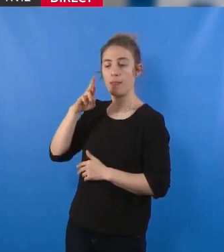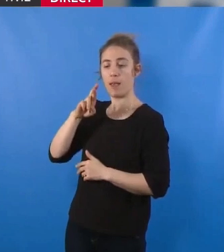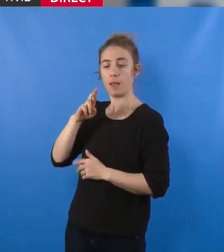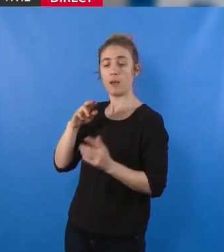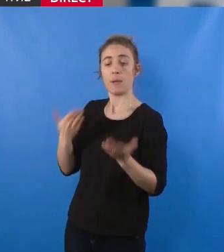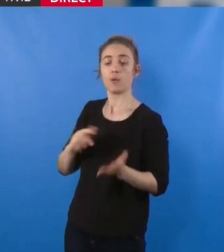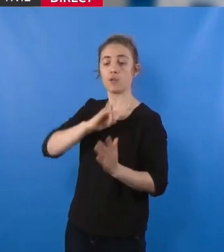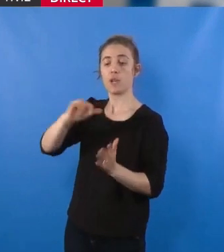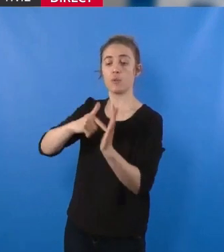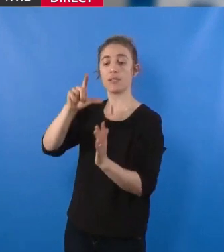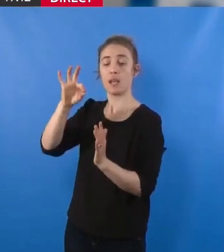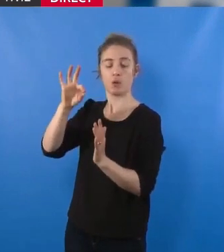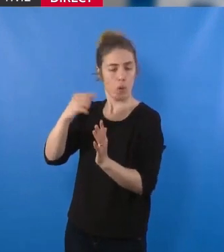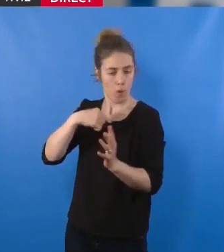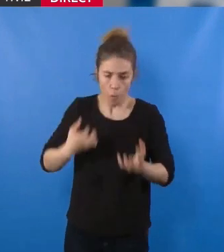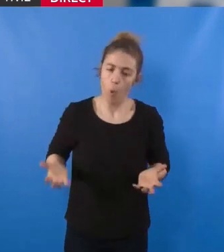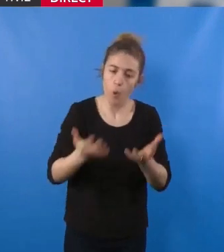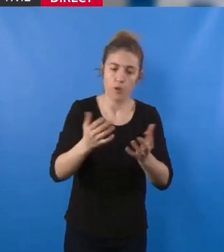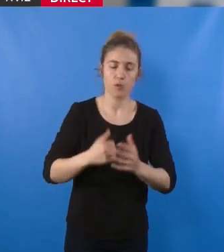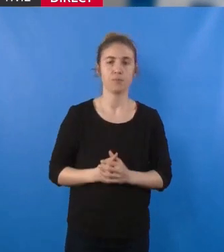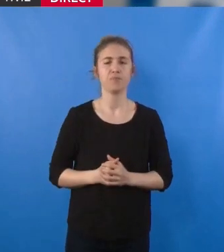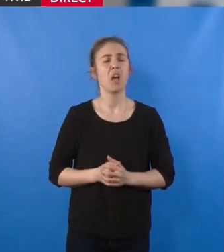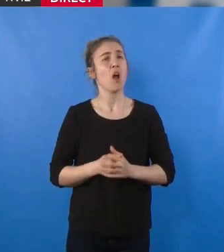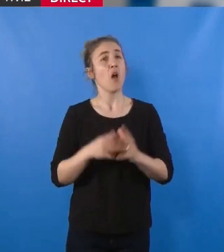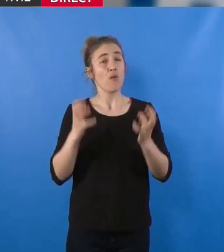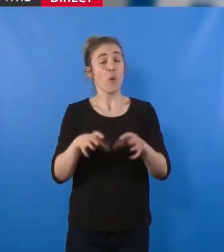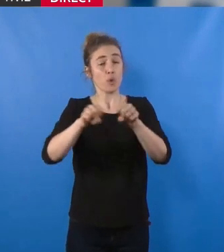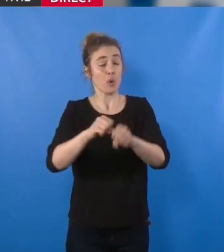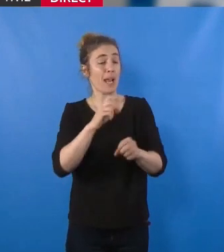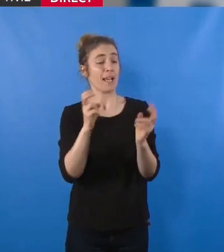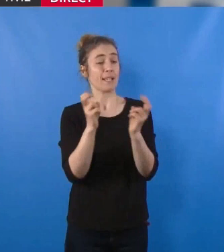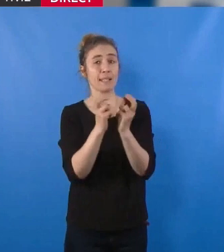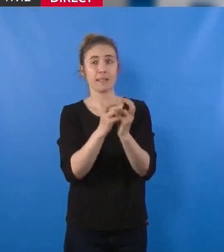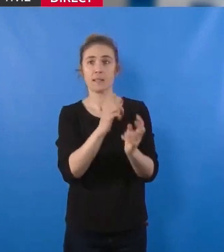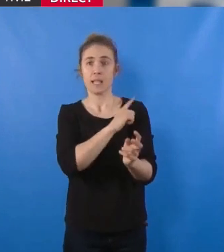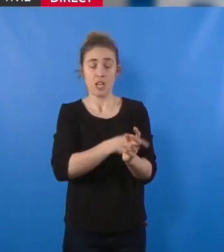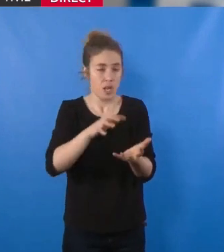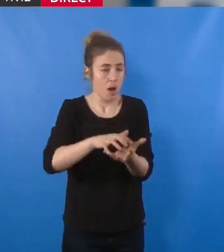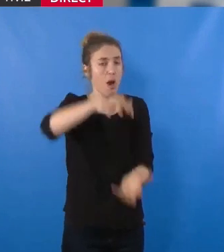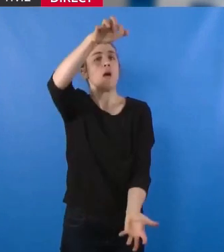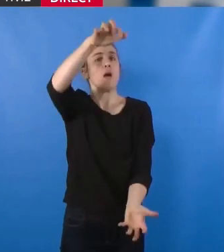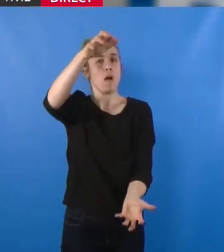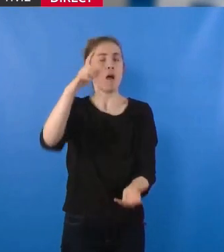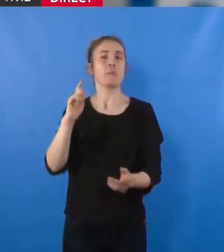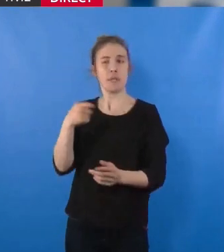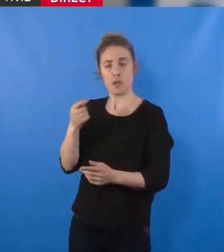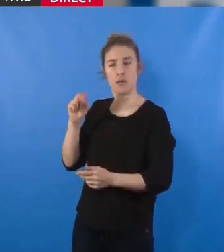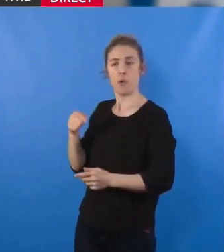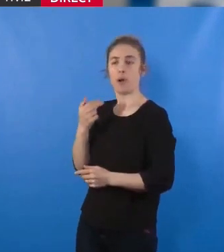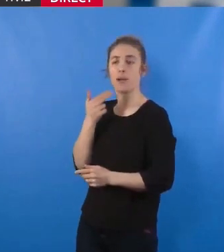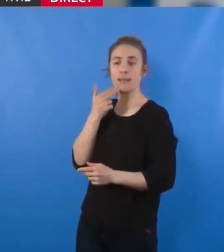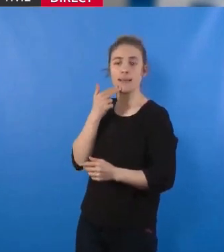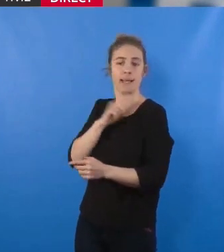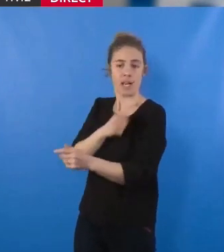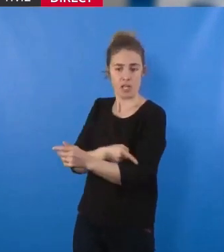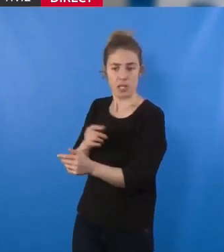Pour gérer ces énormes volumes d'électricité à produire, en plus du travail fondamental à faire sur l'efficacité énergétique, et parfois en